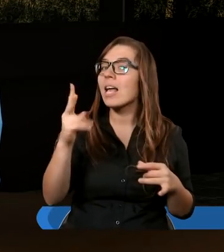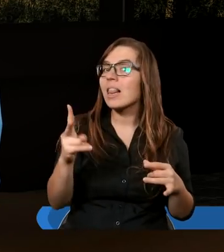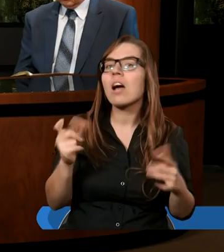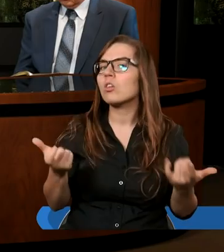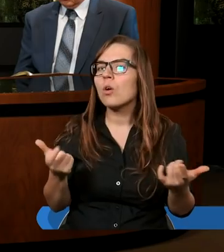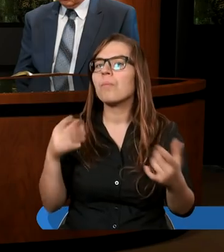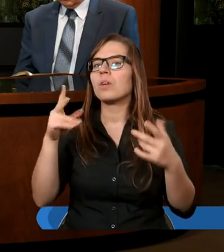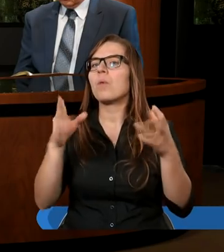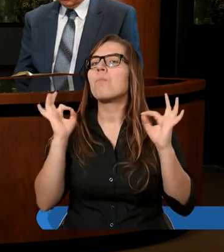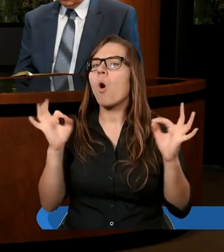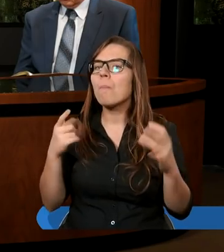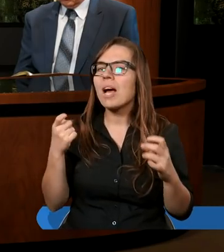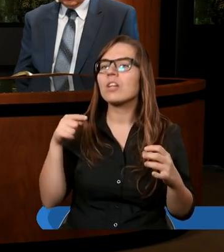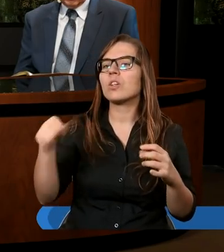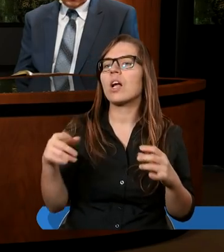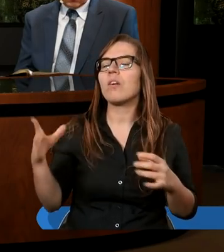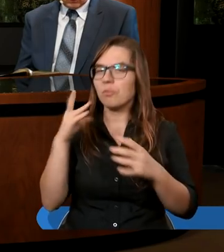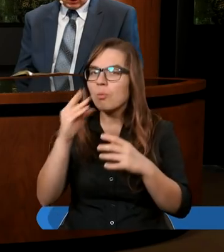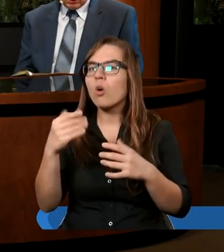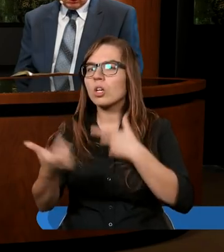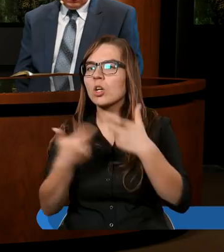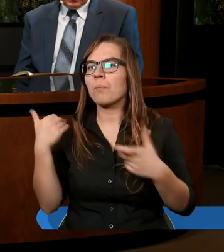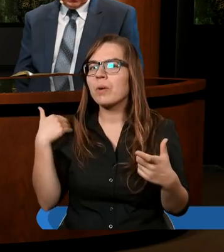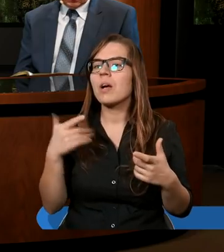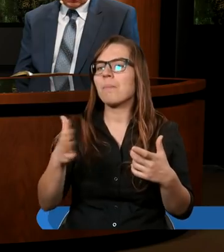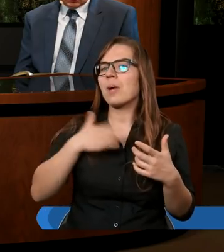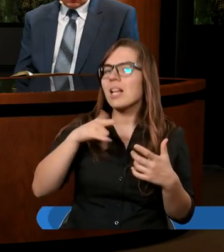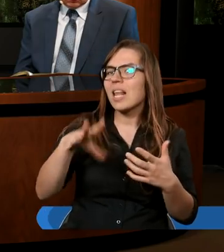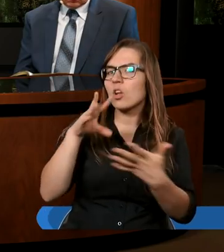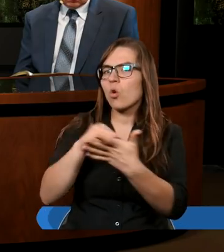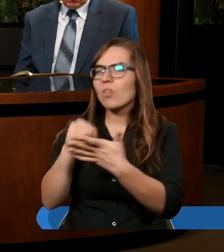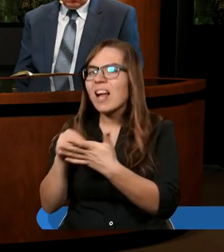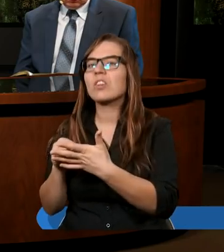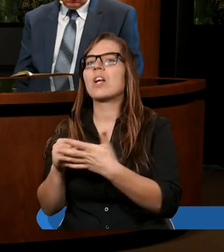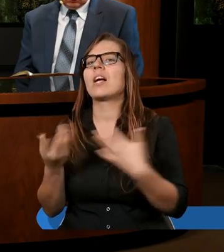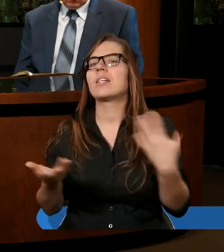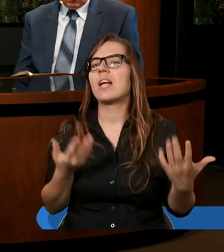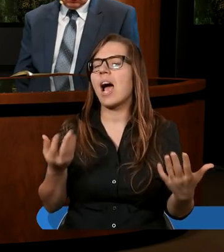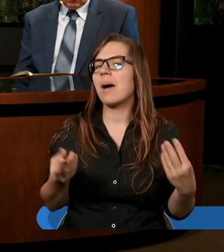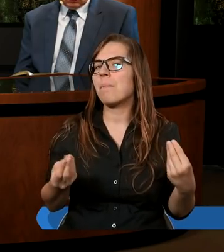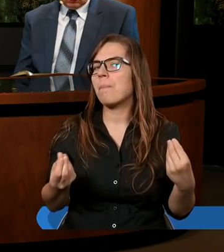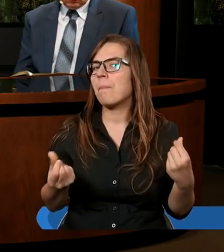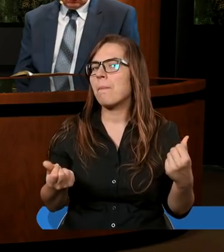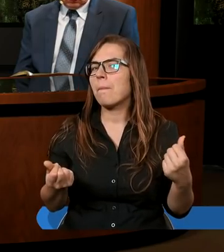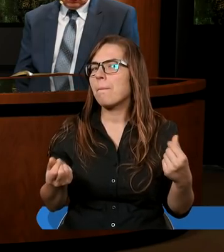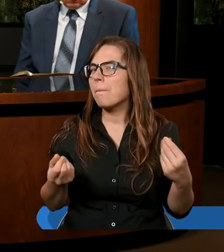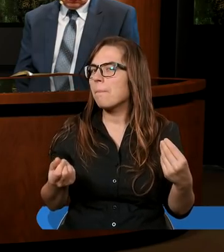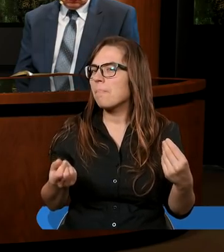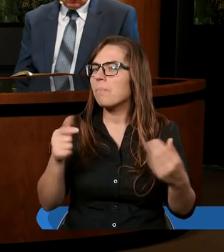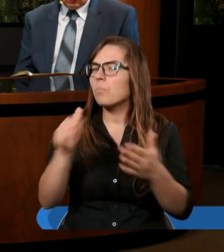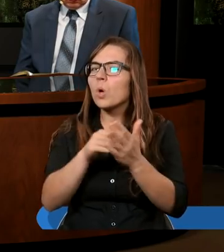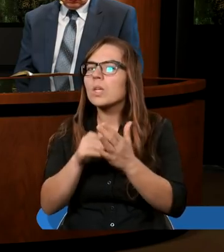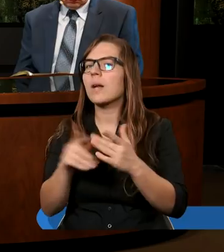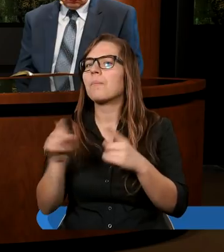na tym momencie pewna przemiana w ich życiu zaszła. Już mieli pewne doświadczenia związane z poprzednimi latami